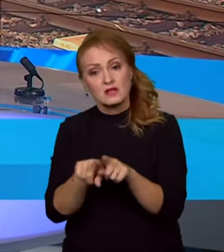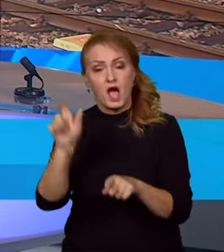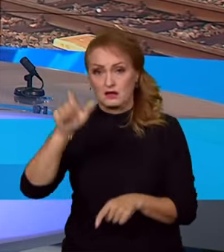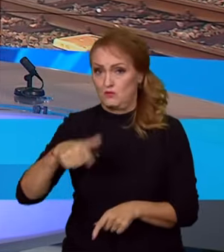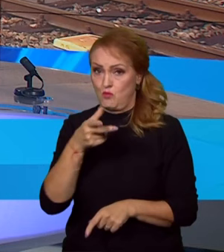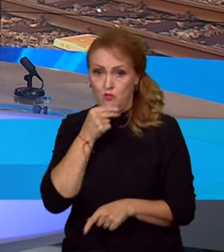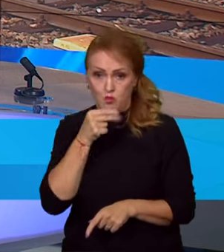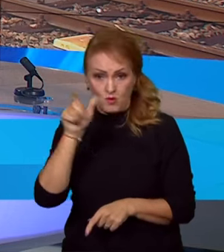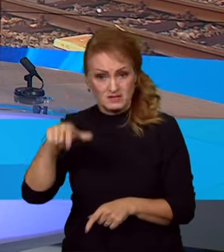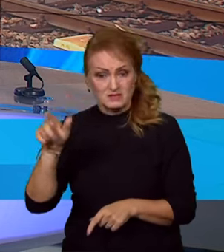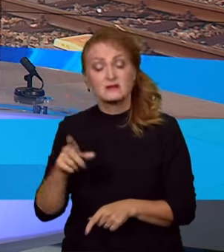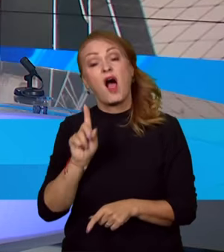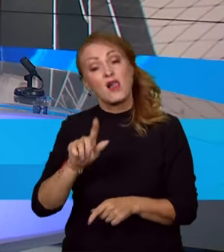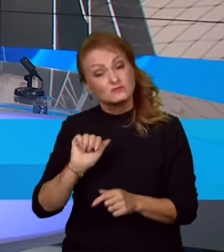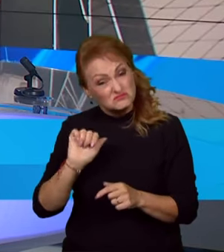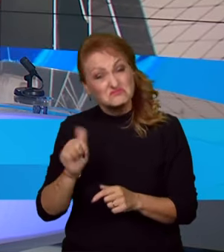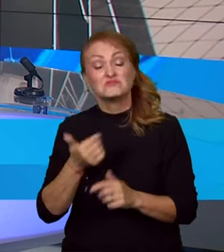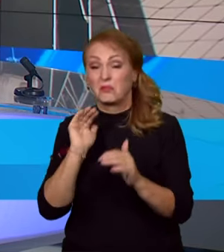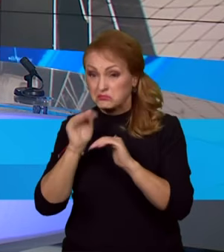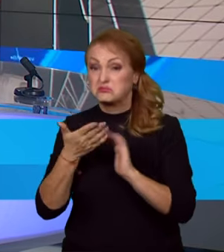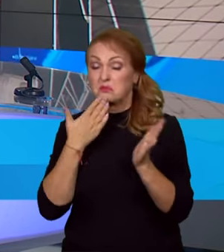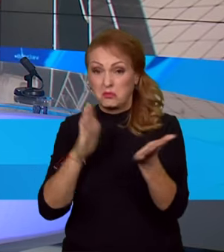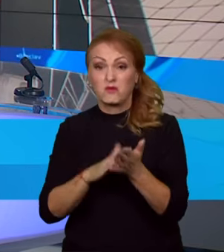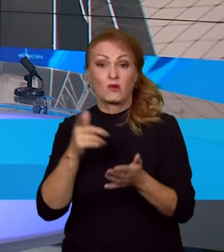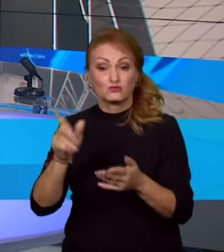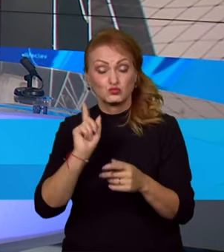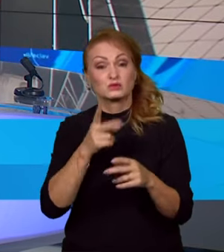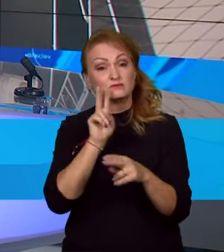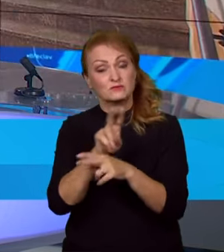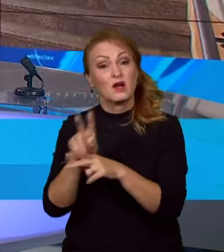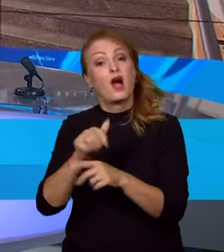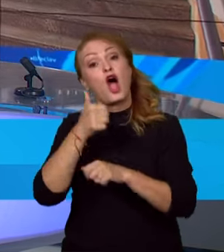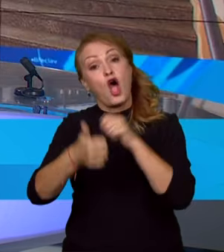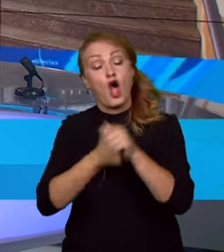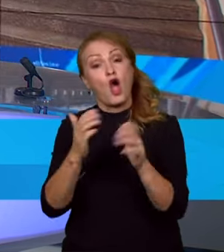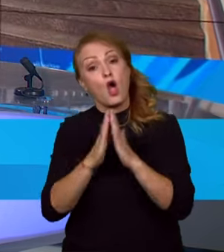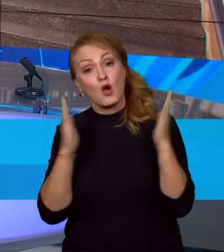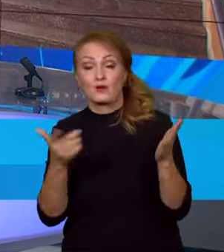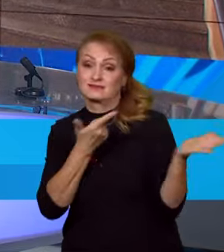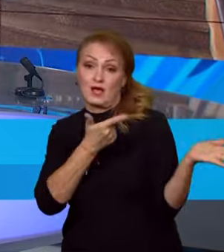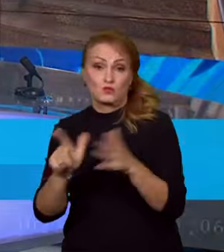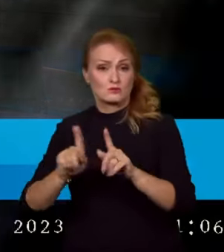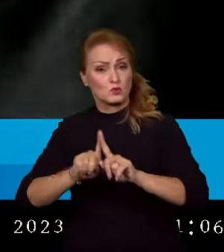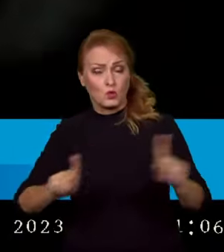policisti. Přesto tam musí řešit ročně zhruba 700 přestupků a podobný počet trestných činů.